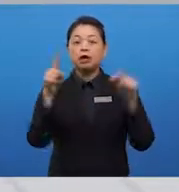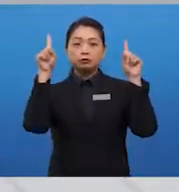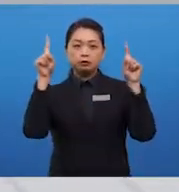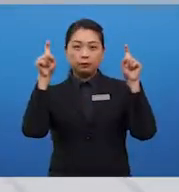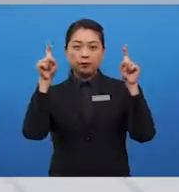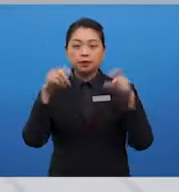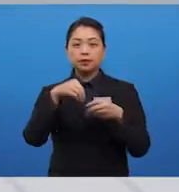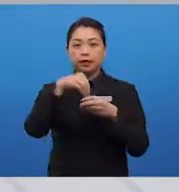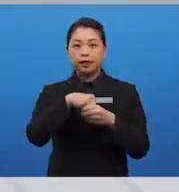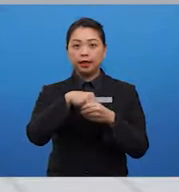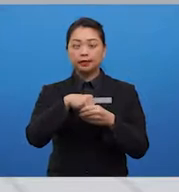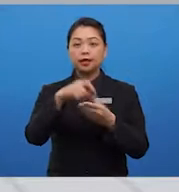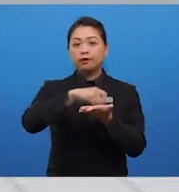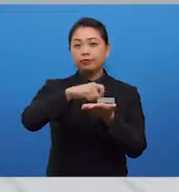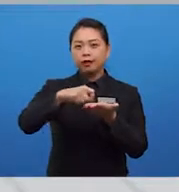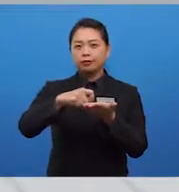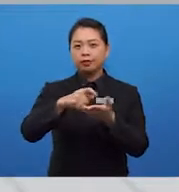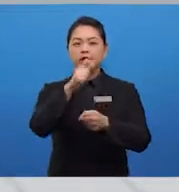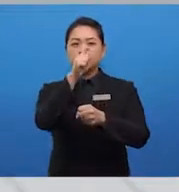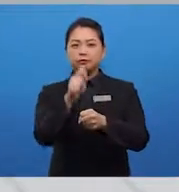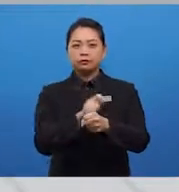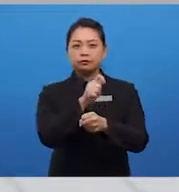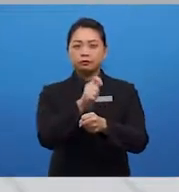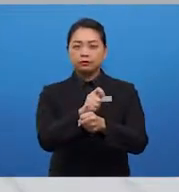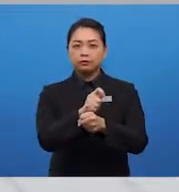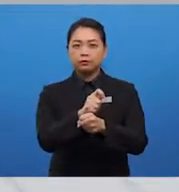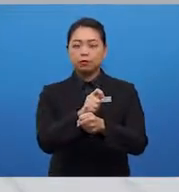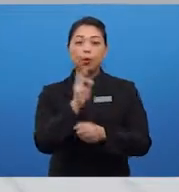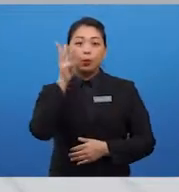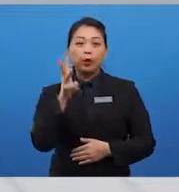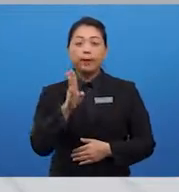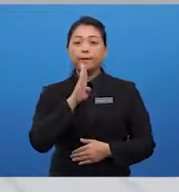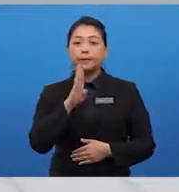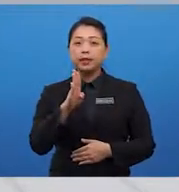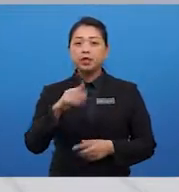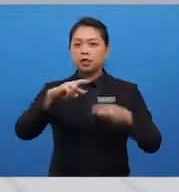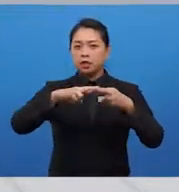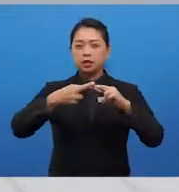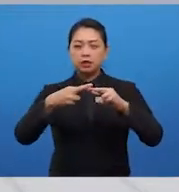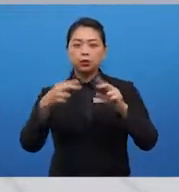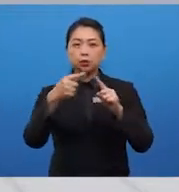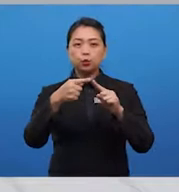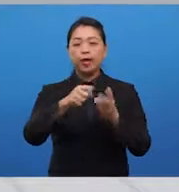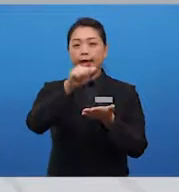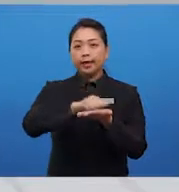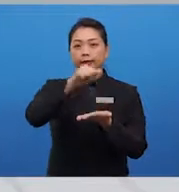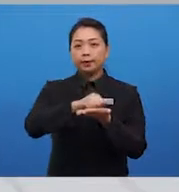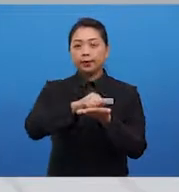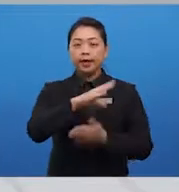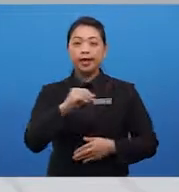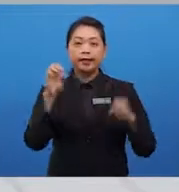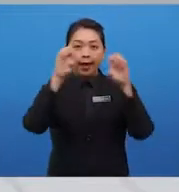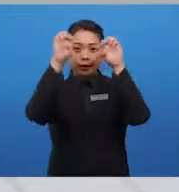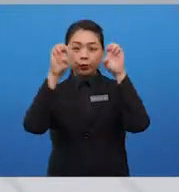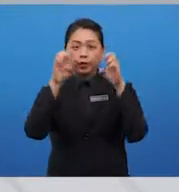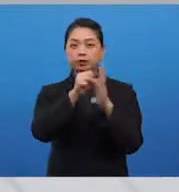dalam tanda tulisan akan berkaitan dengan keadaan akademik dan pendidikan.